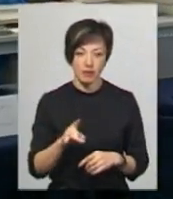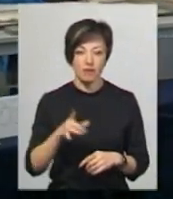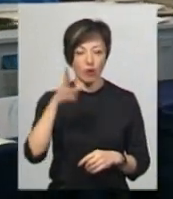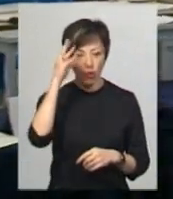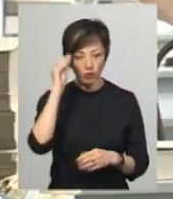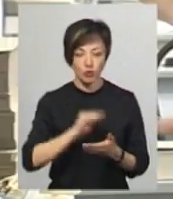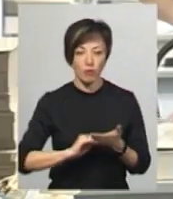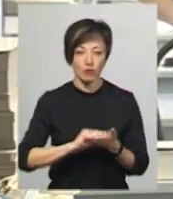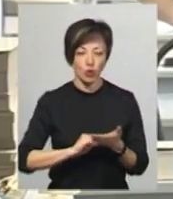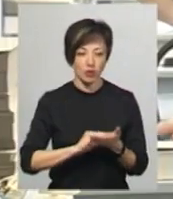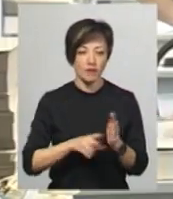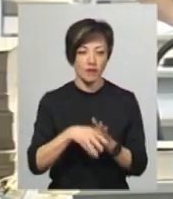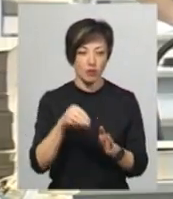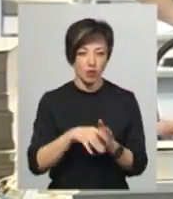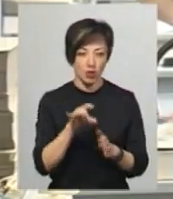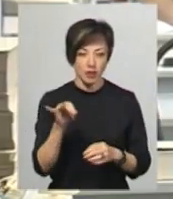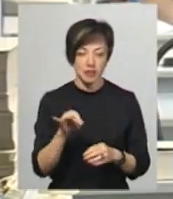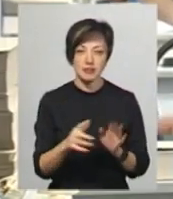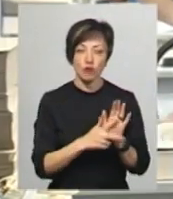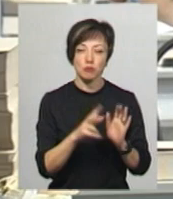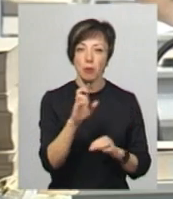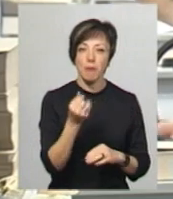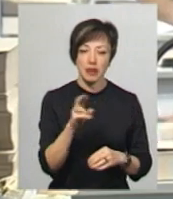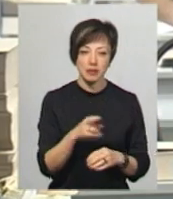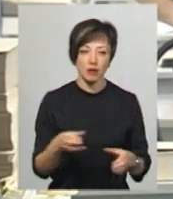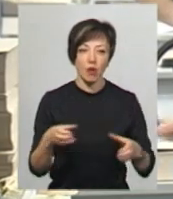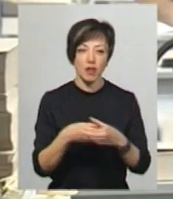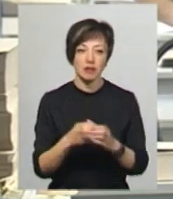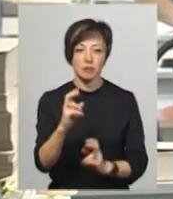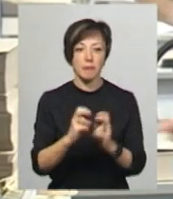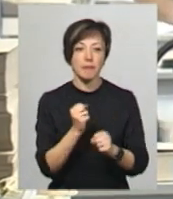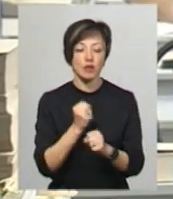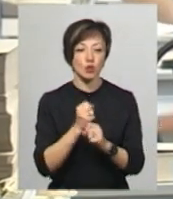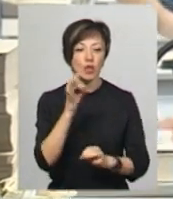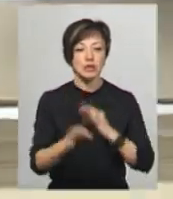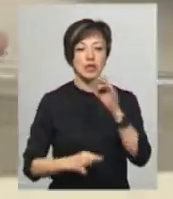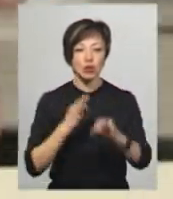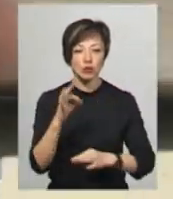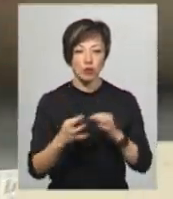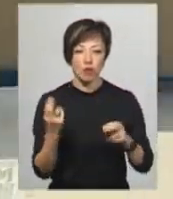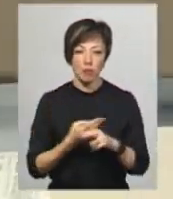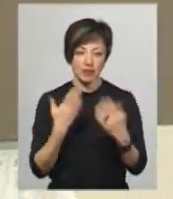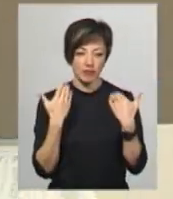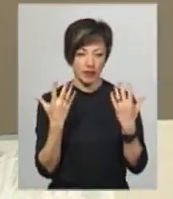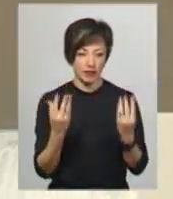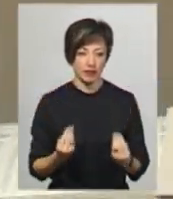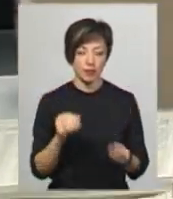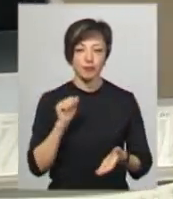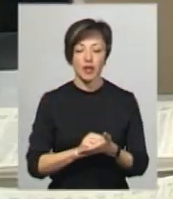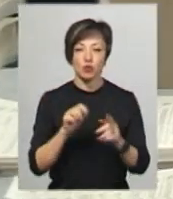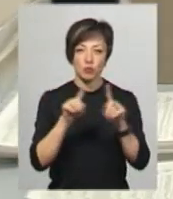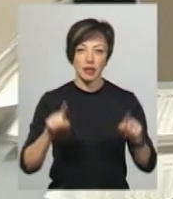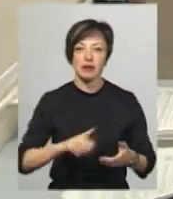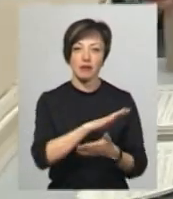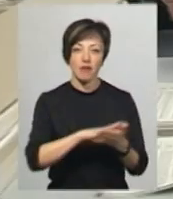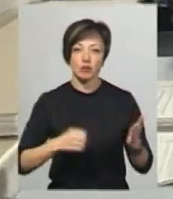враховуючи повторне голосування. З 8 березня колектив підприємства працює цілодобово без вихідних. Друг бюлетенів